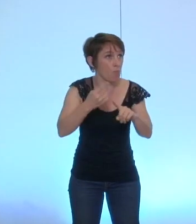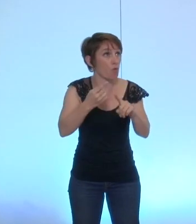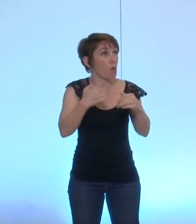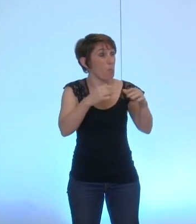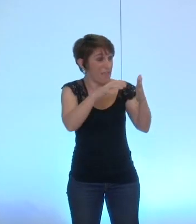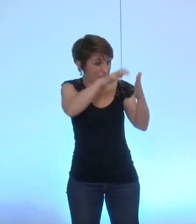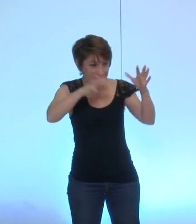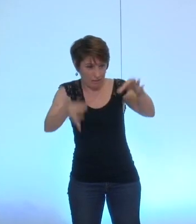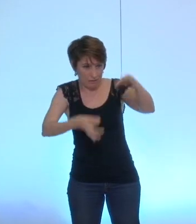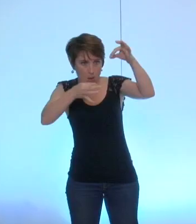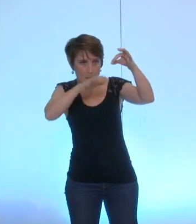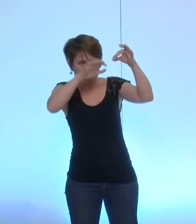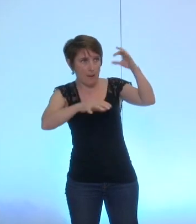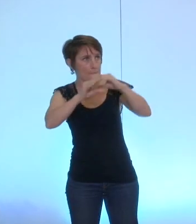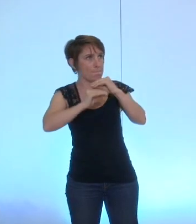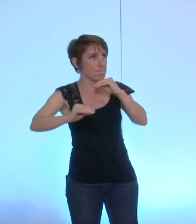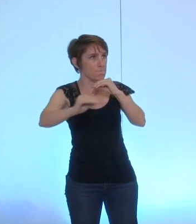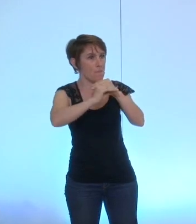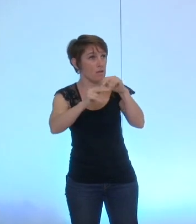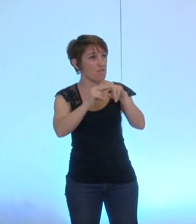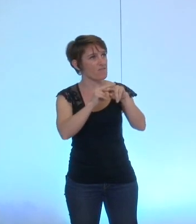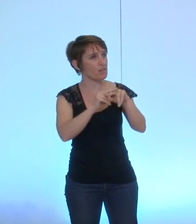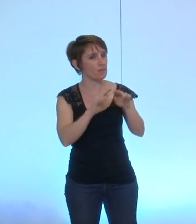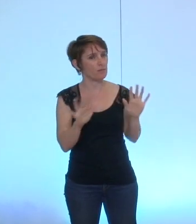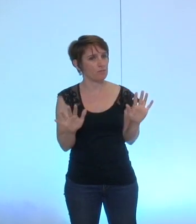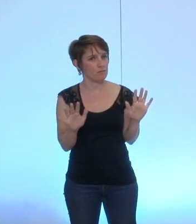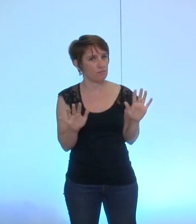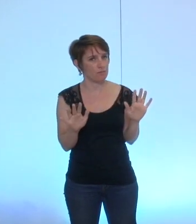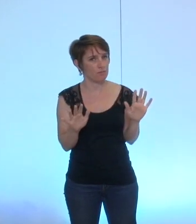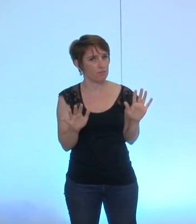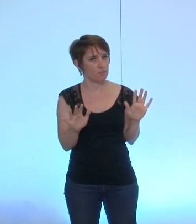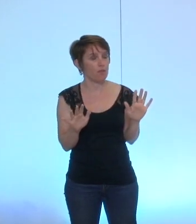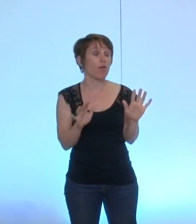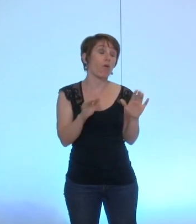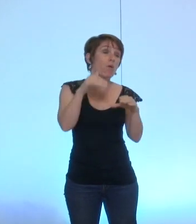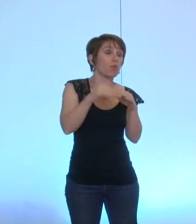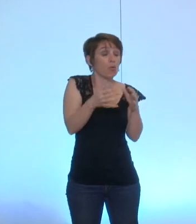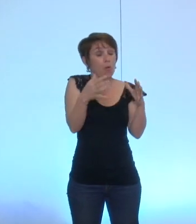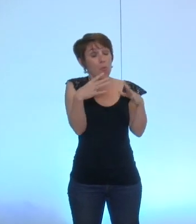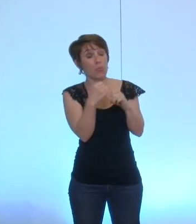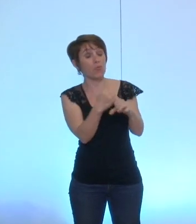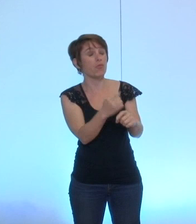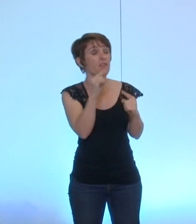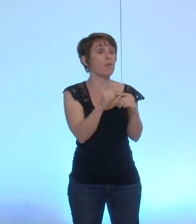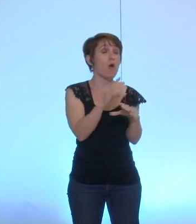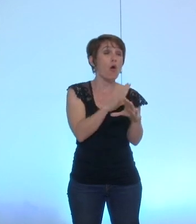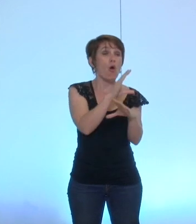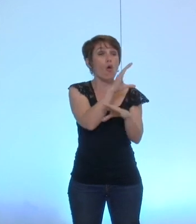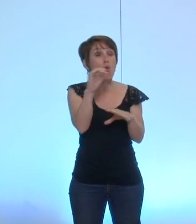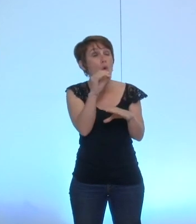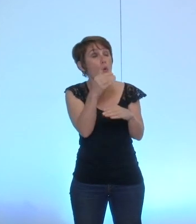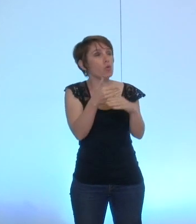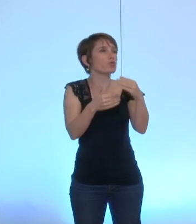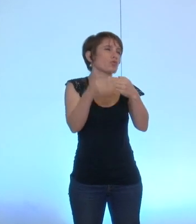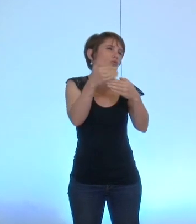qui renvoie bien sûr à la à la co-construction etc mais qui vous empêchait je sais bien que